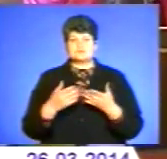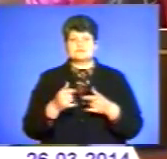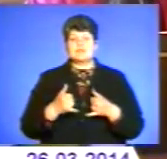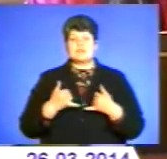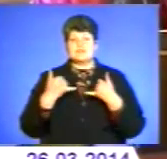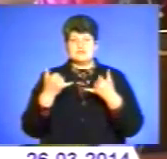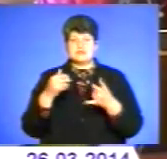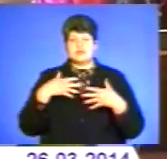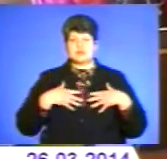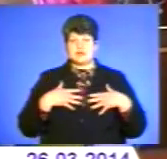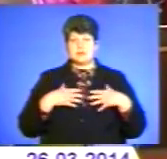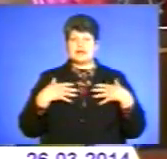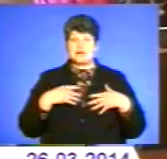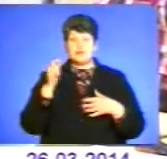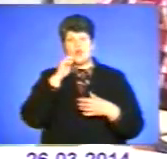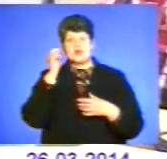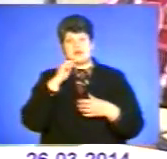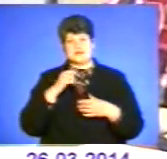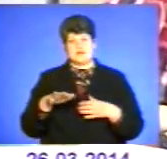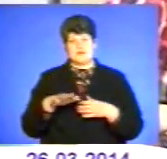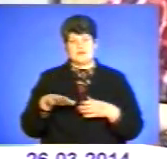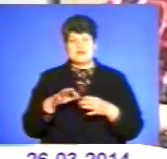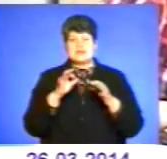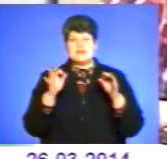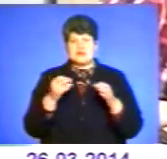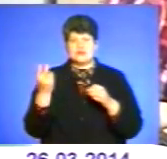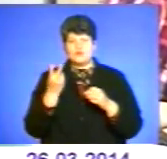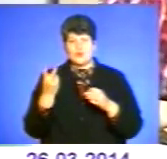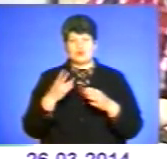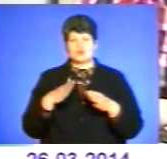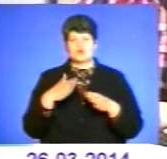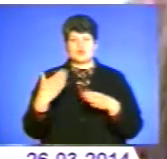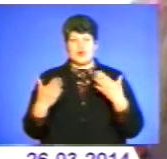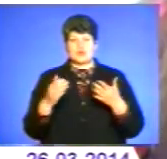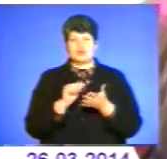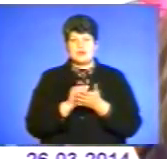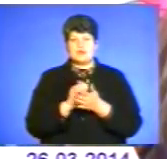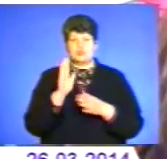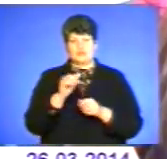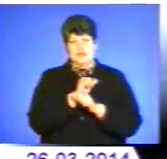Криму. Пояснив, Крим – українська територія, і жодних двосторонніх документів бути не може.